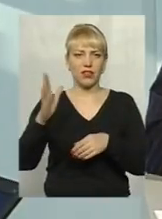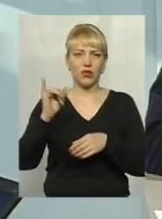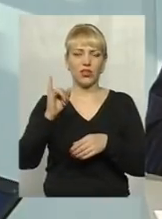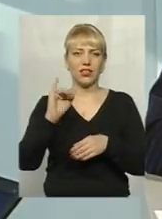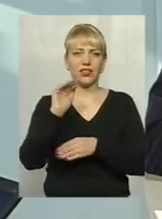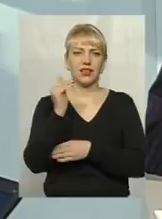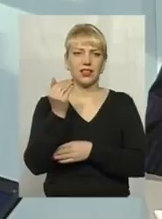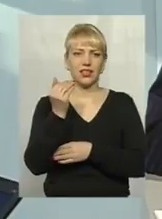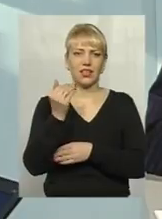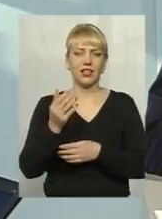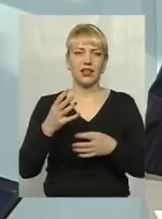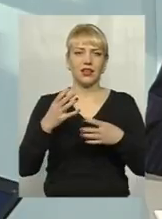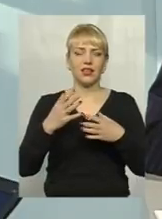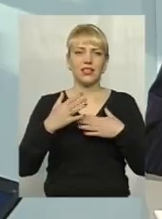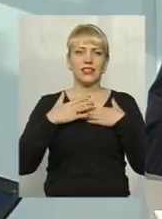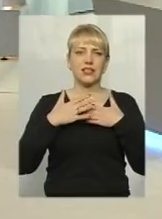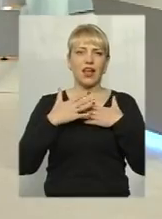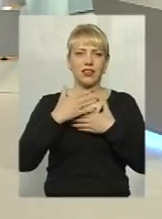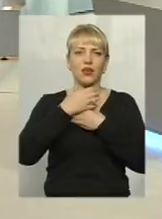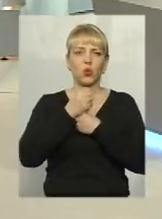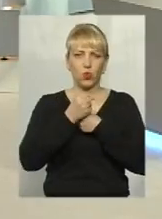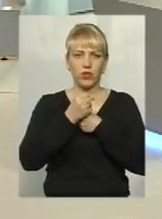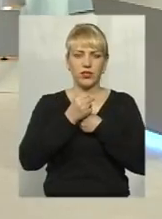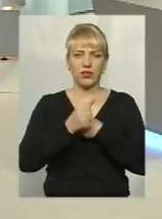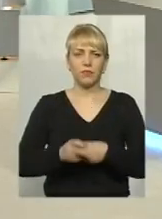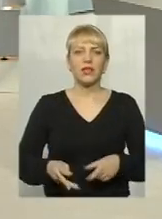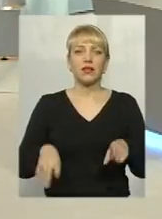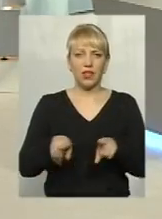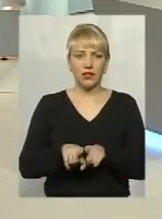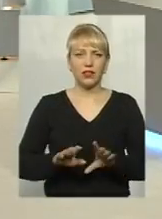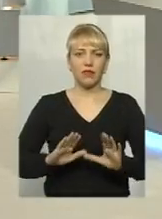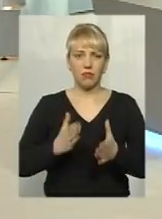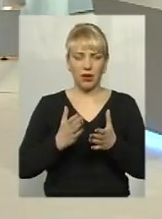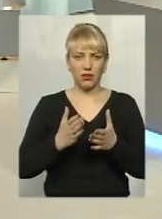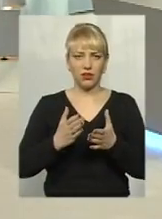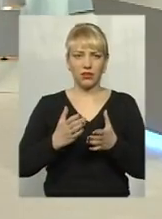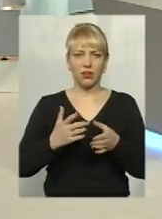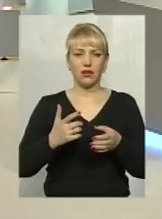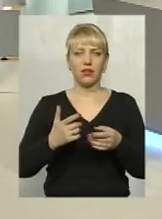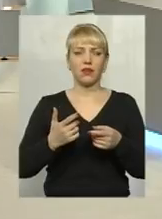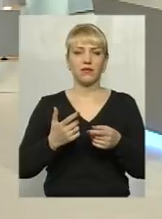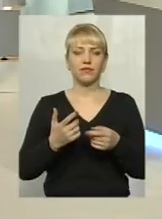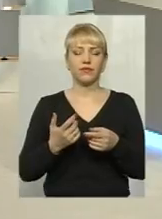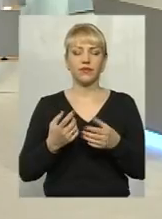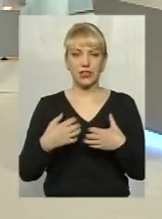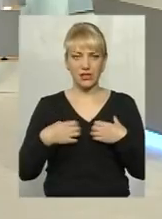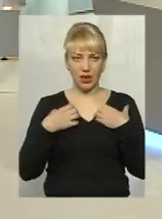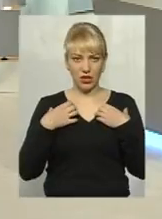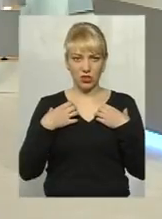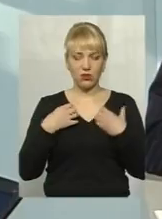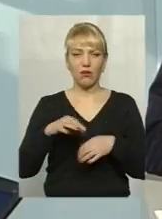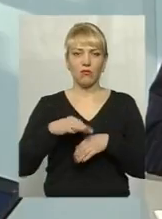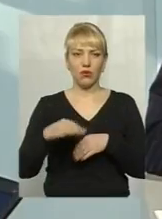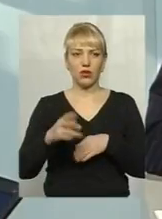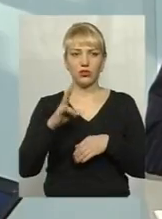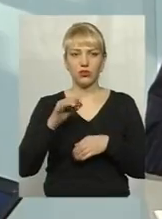задихнулася продуктами горіння. На таких випадках ми, хоч воно і страшно, хоч воно і боляче,